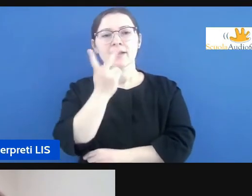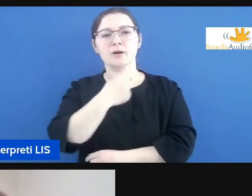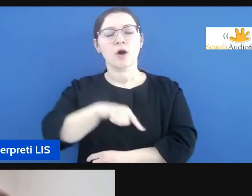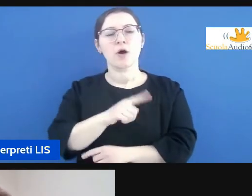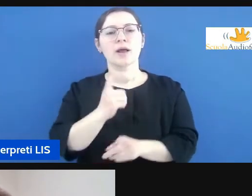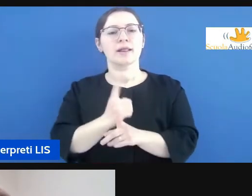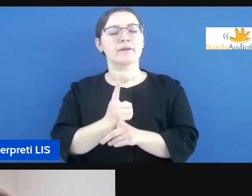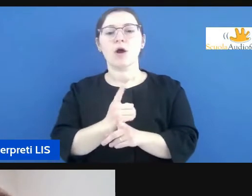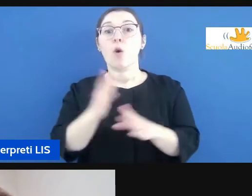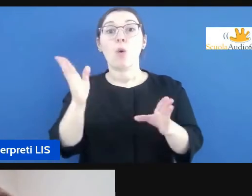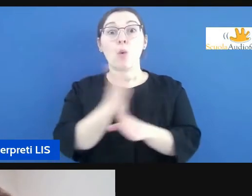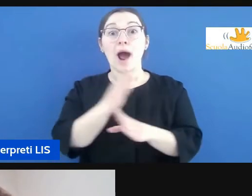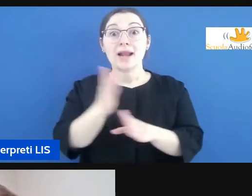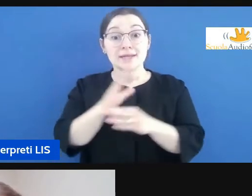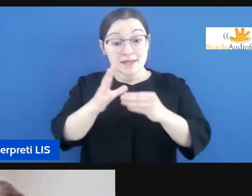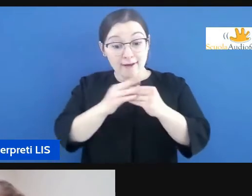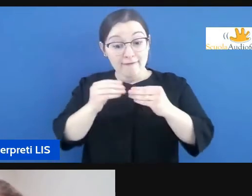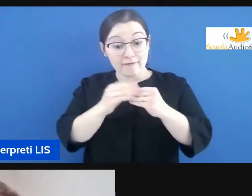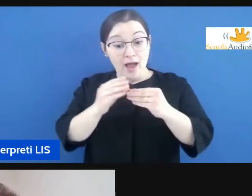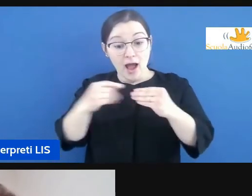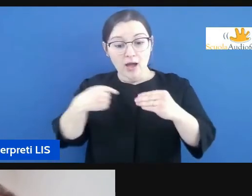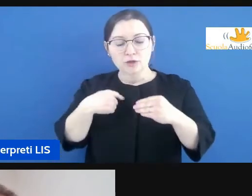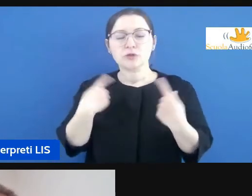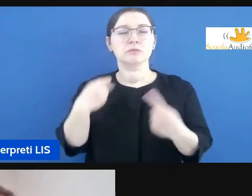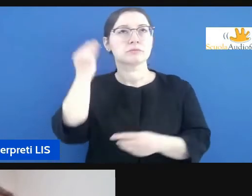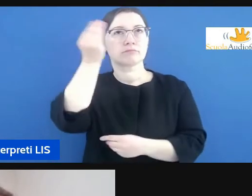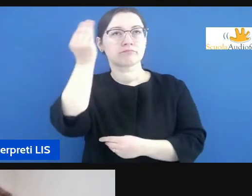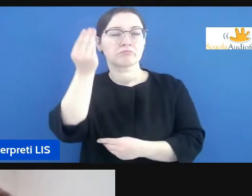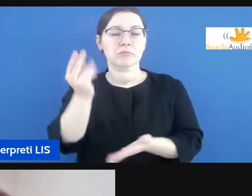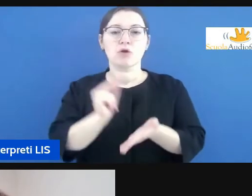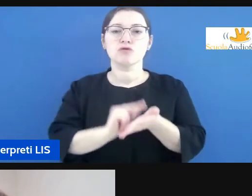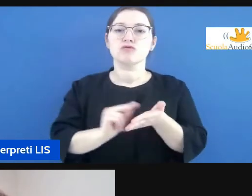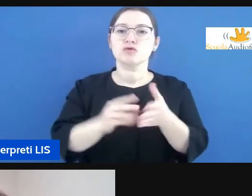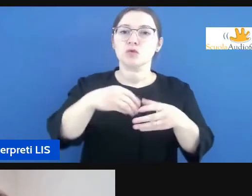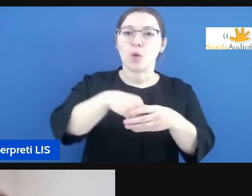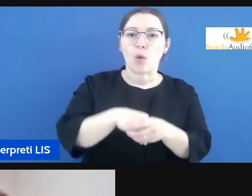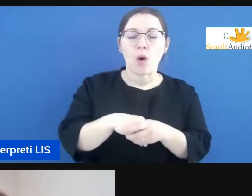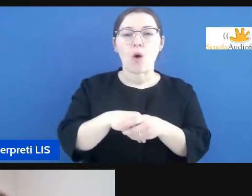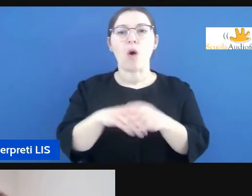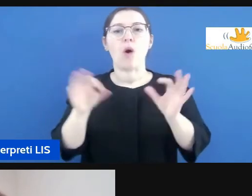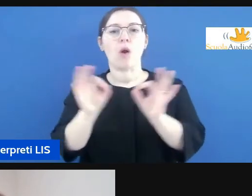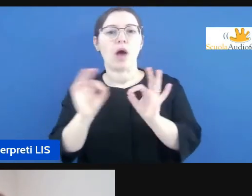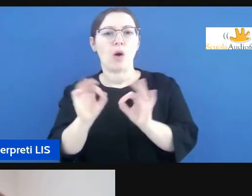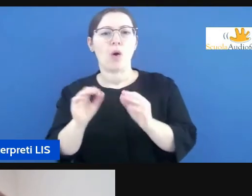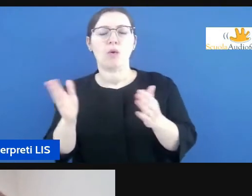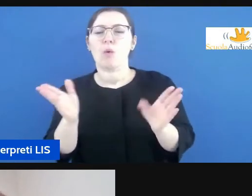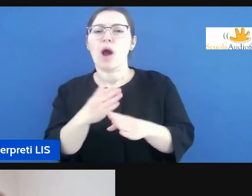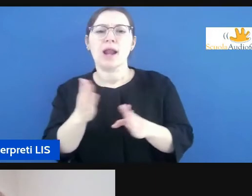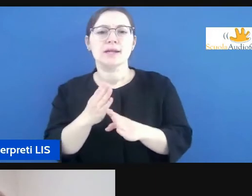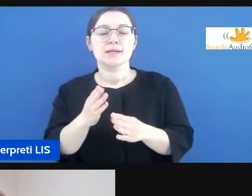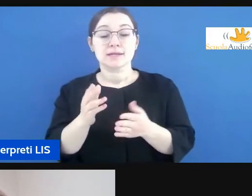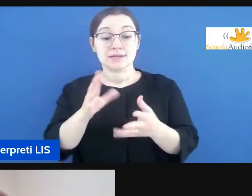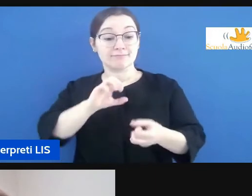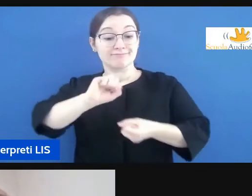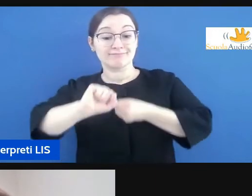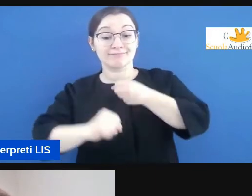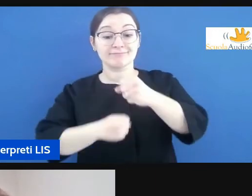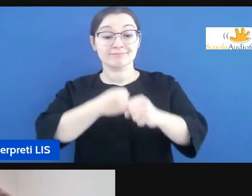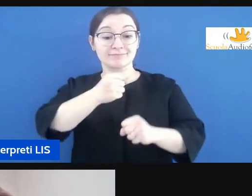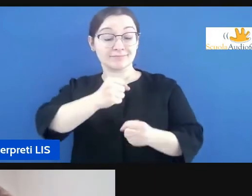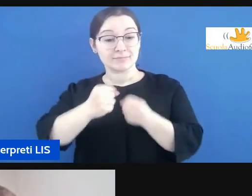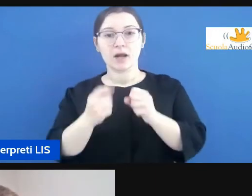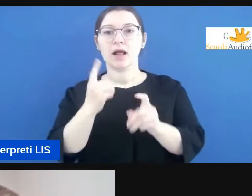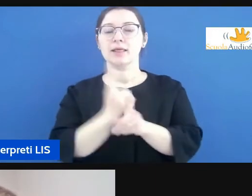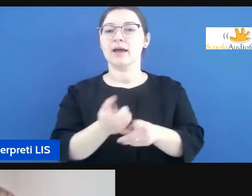una piccola azione penso alla scuola soprattutto di cambiamento e di trasformazione prima di tutto deve stupire noi